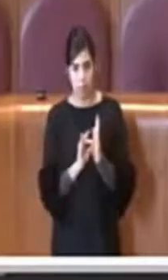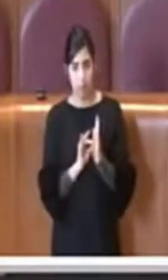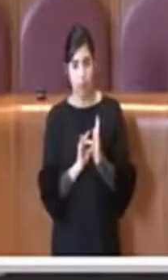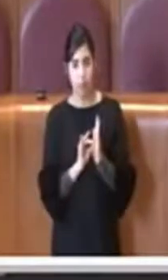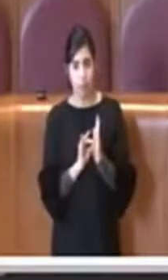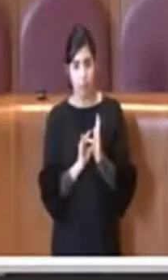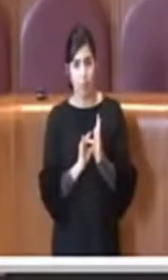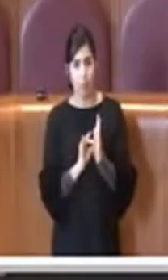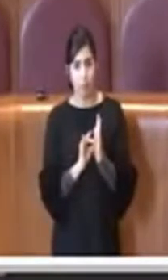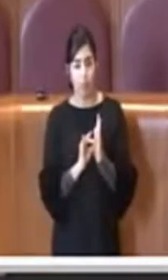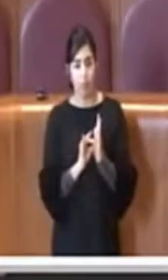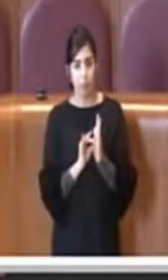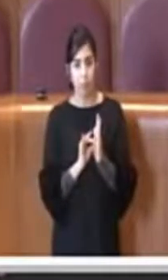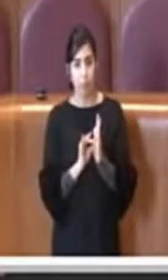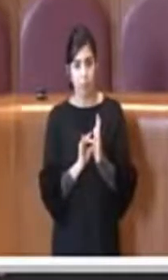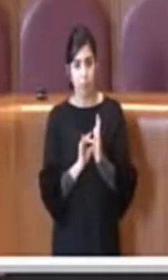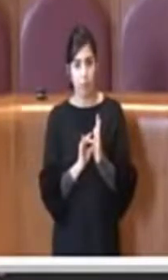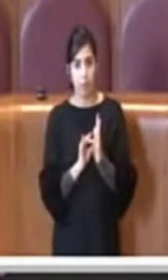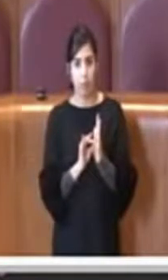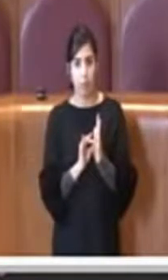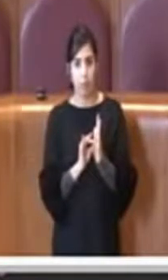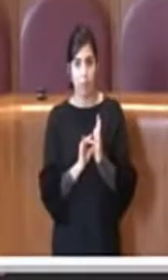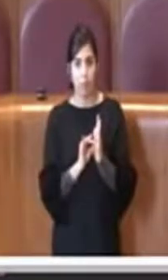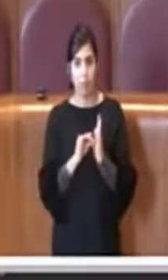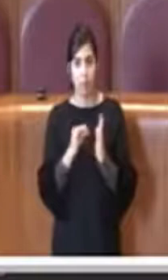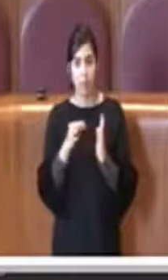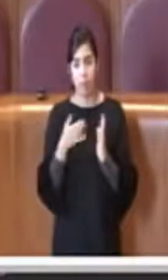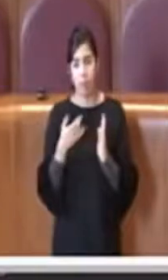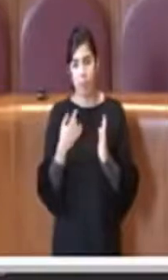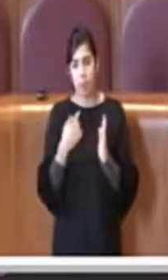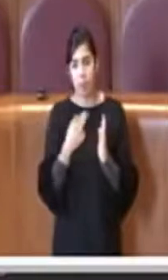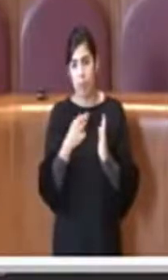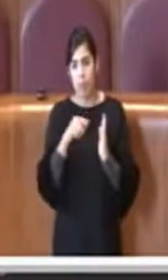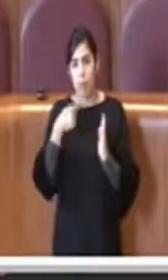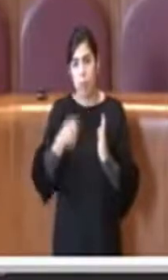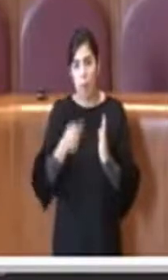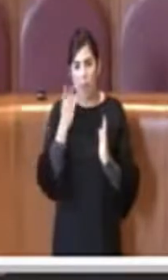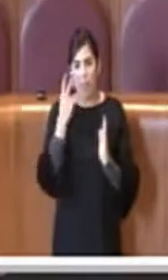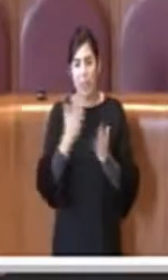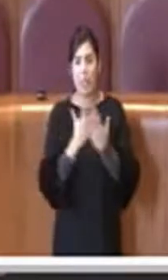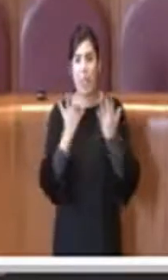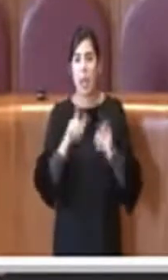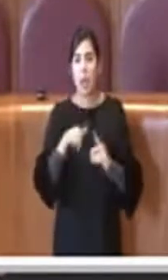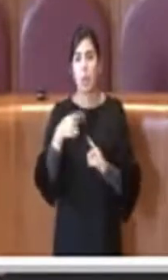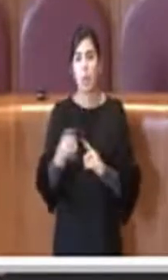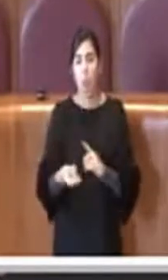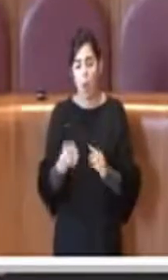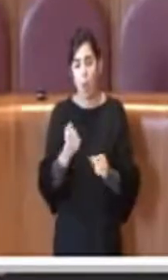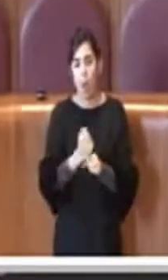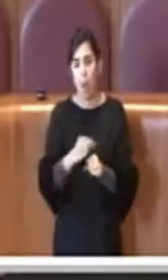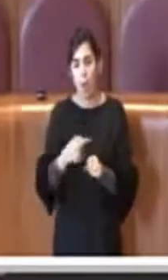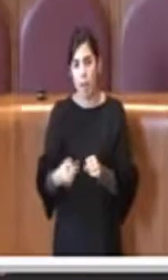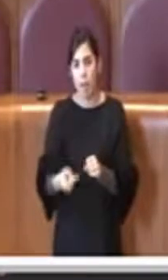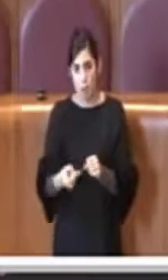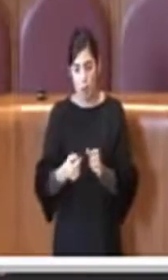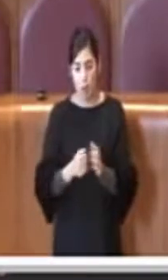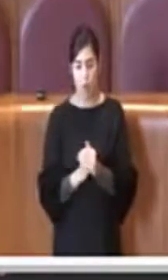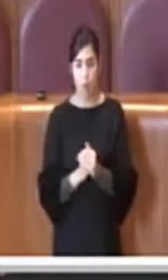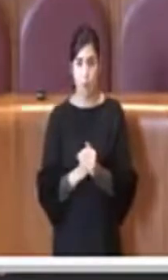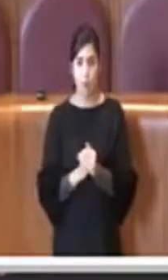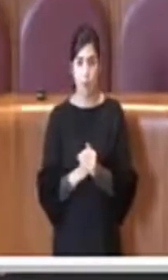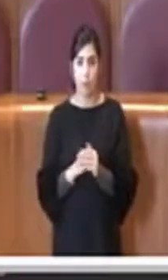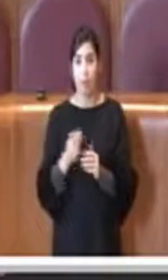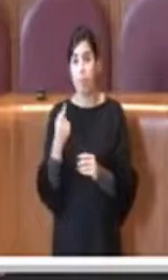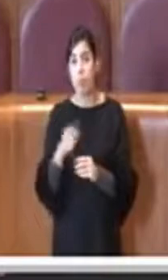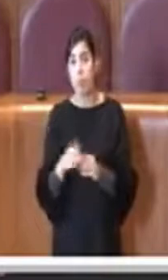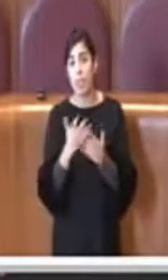appunto andremo a delineare poi in tutto il lavoro che seguirà che fondamentalmente poi è il